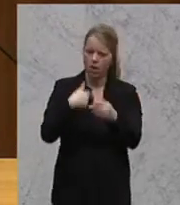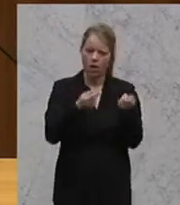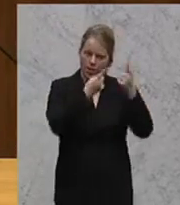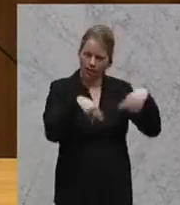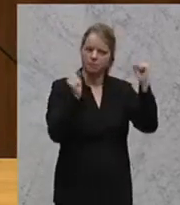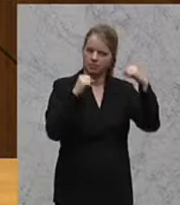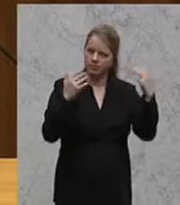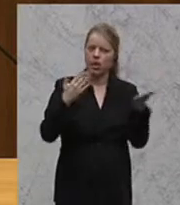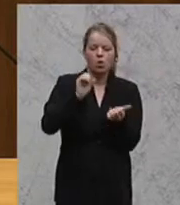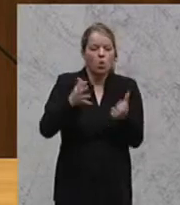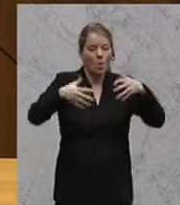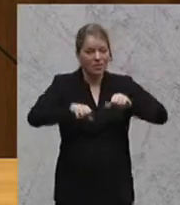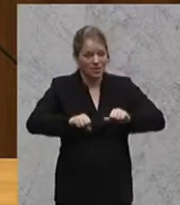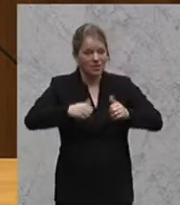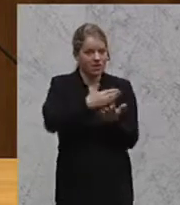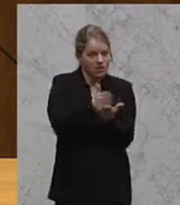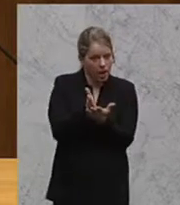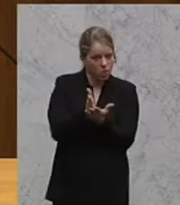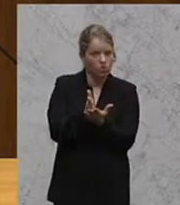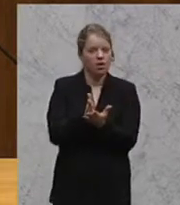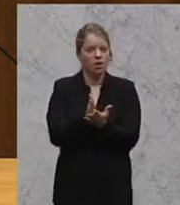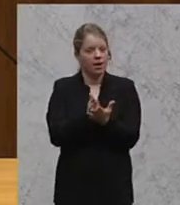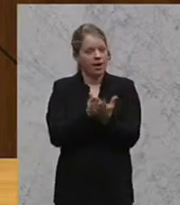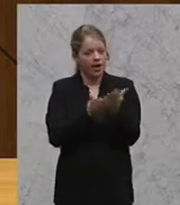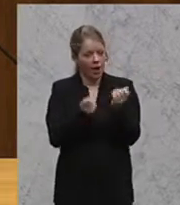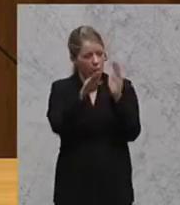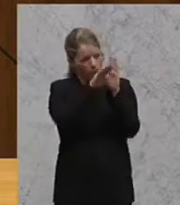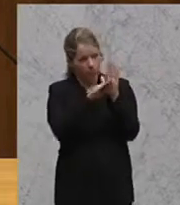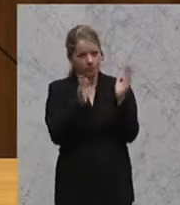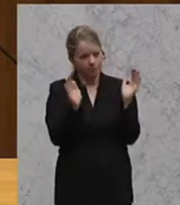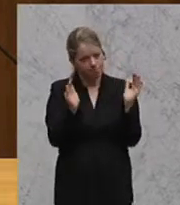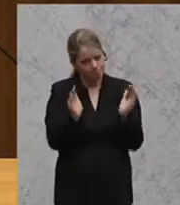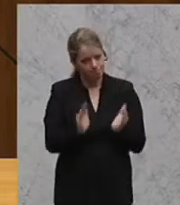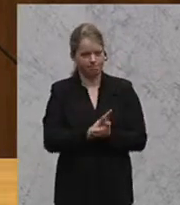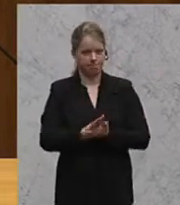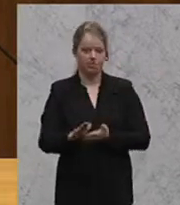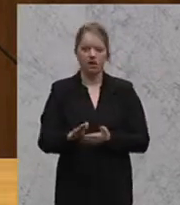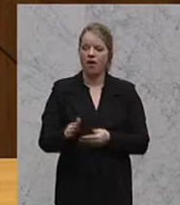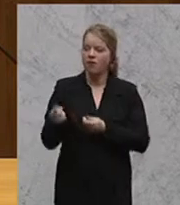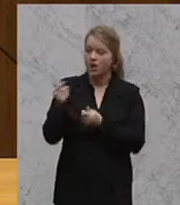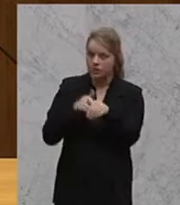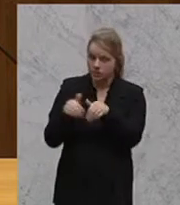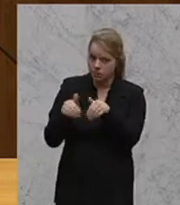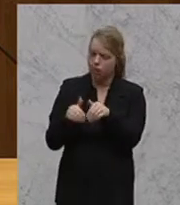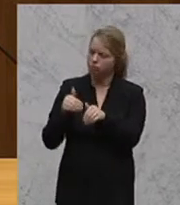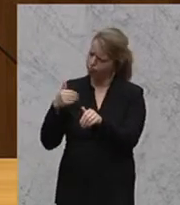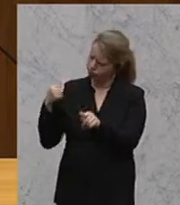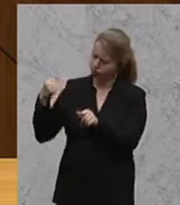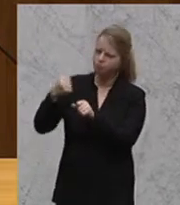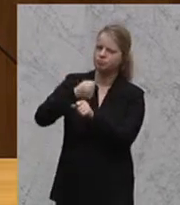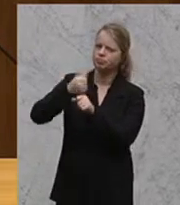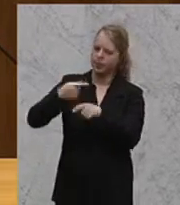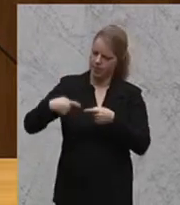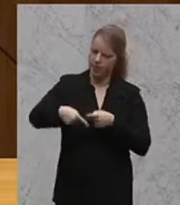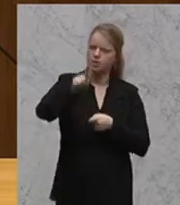man an der Kompetenzverteilung, an der Deregulierung arbeiten wird. Und der Herr Finanzminister ist hier ein glaubwürdiger Kämpfer, dass da in den nächsten Monaten auch entsprechende